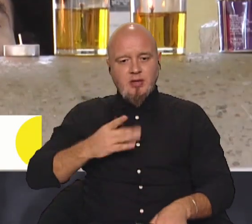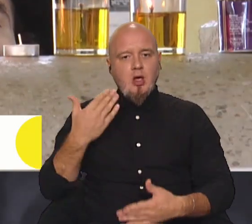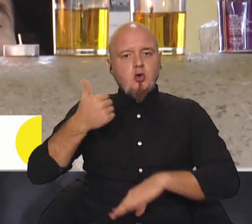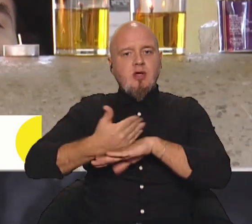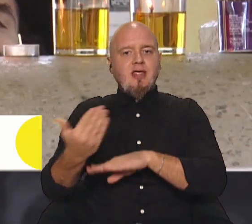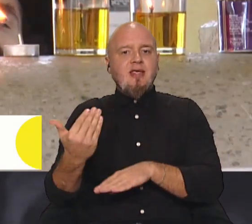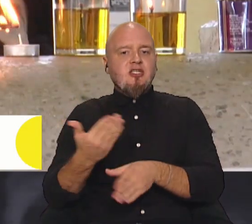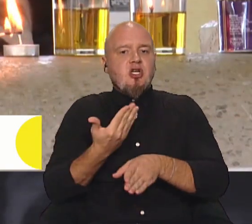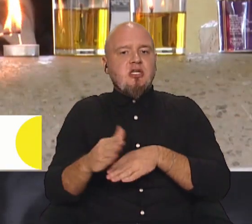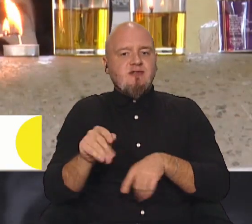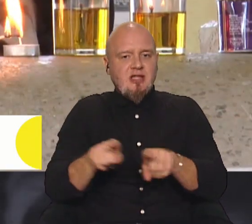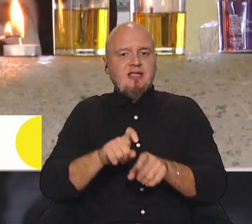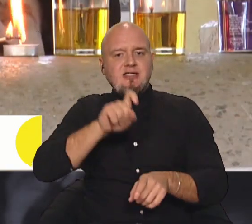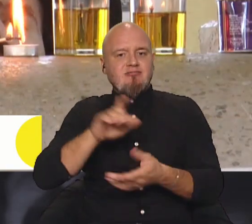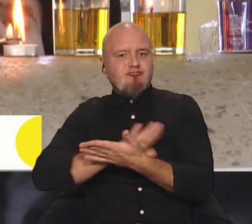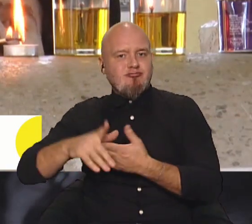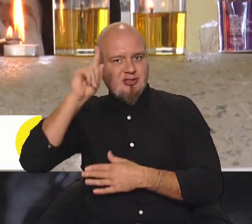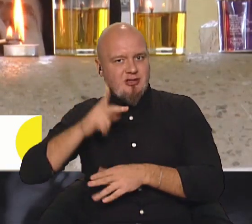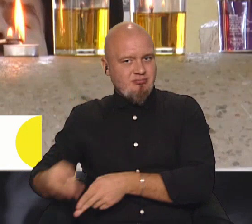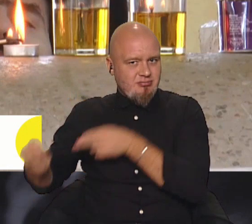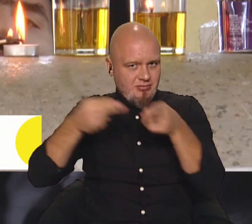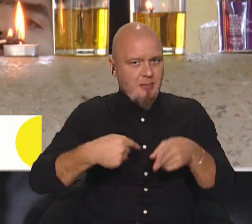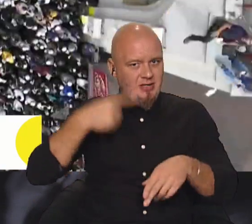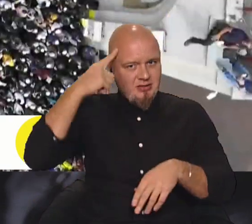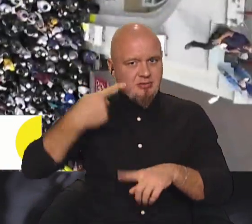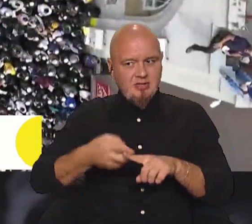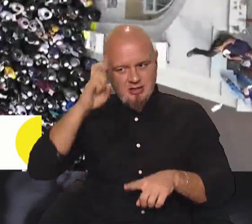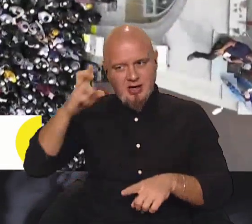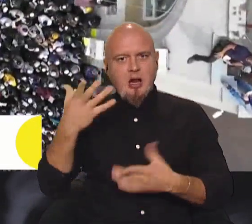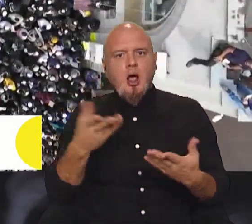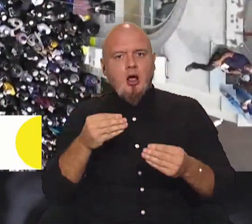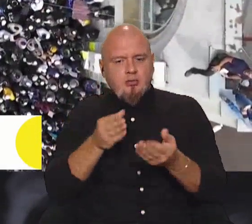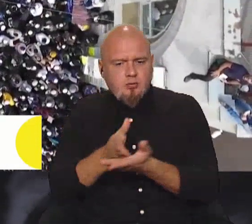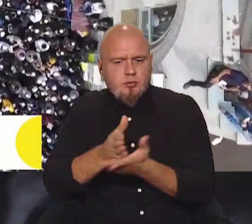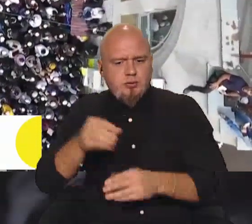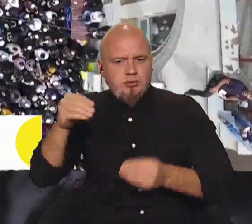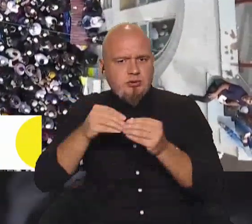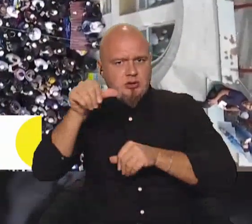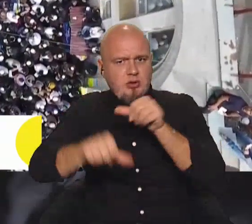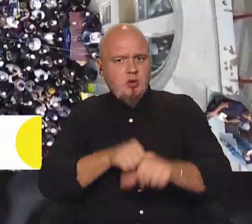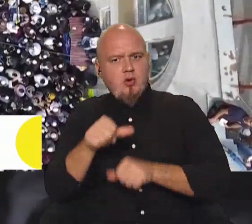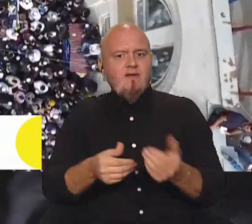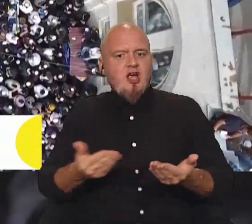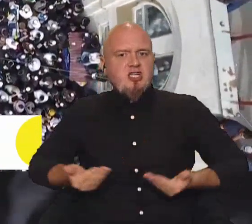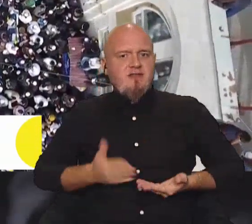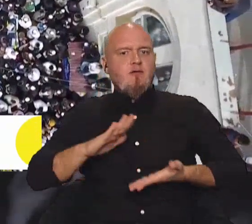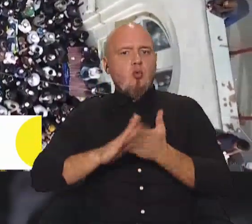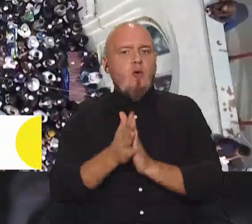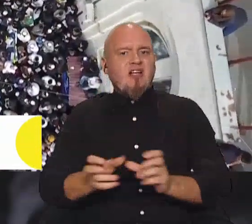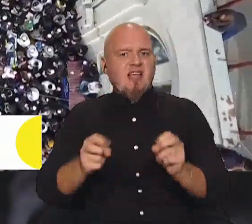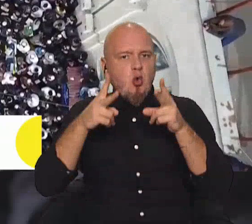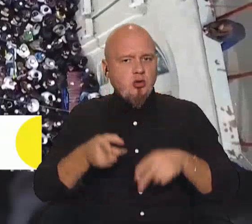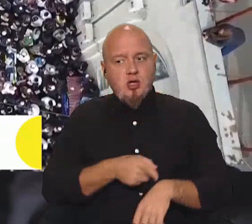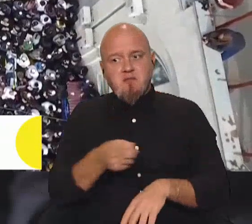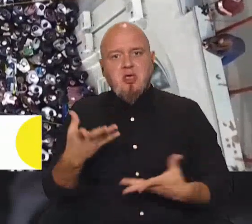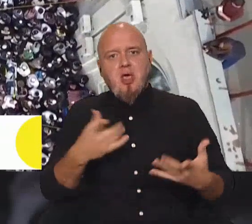частина, це все-таки з Ізраїлю, а ми знаємо, що це країна, яка десятиліттями живе в умовах загроз. Вони